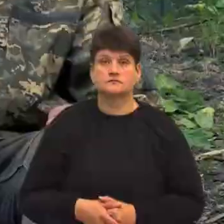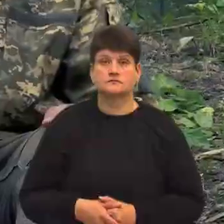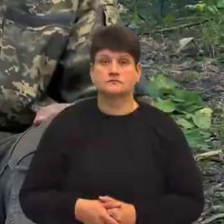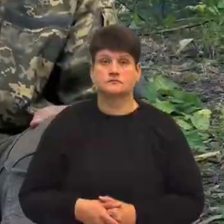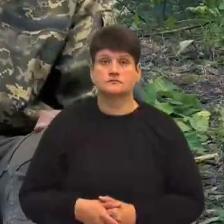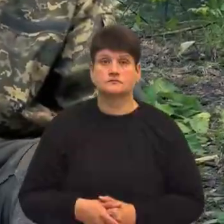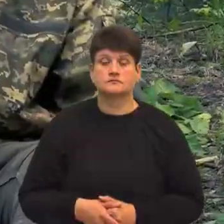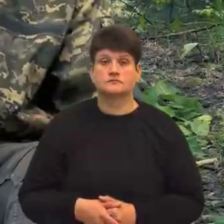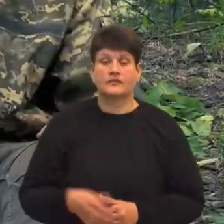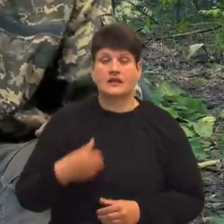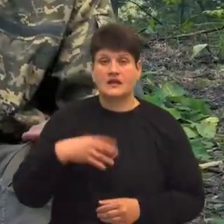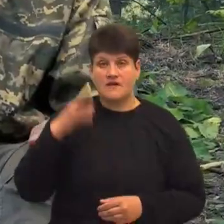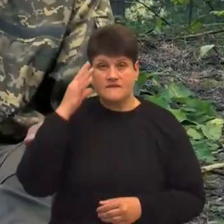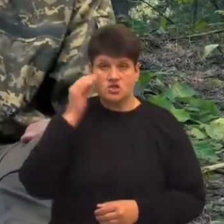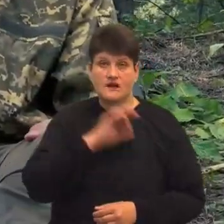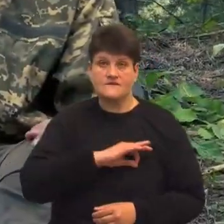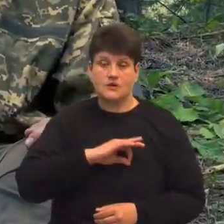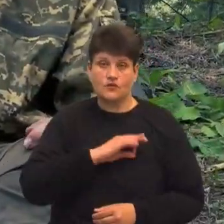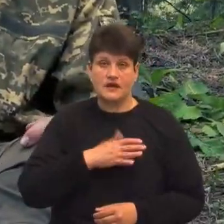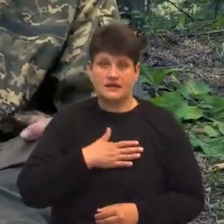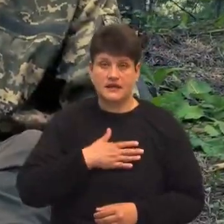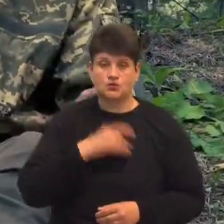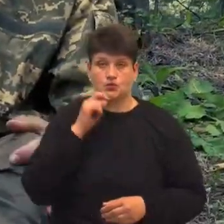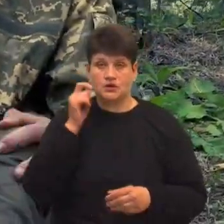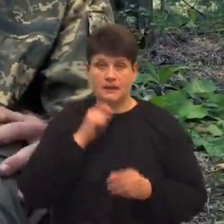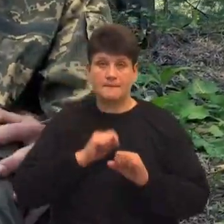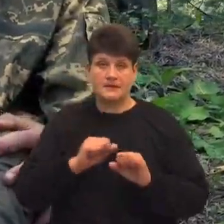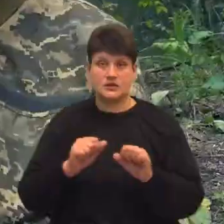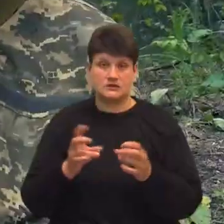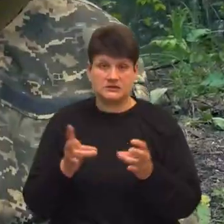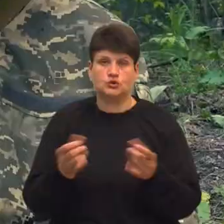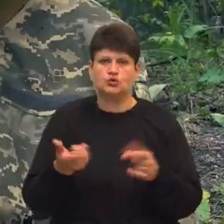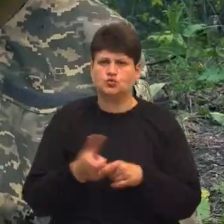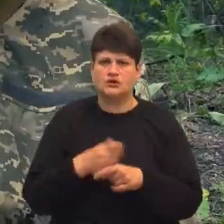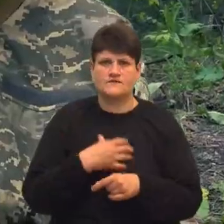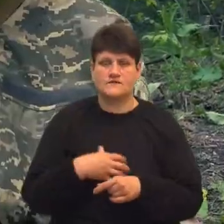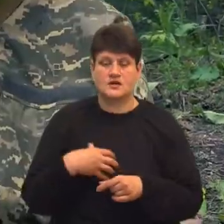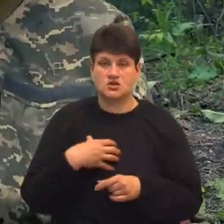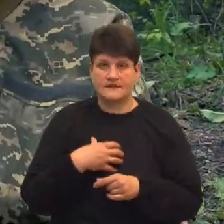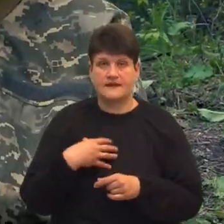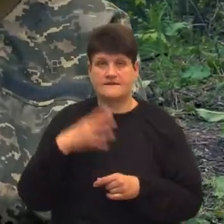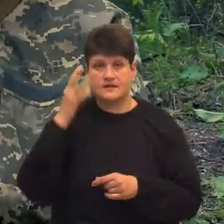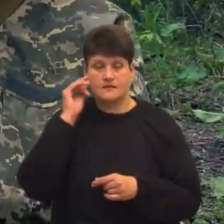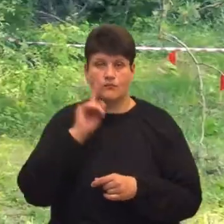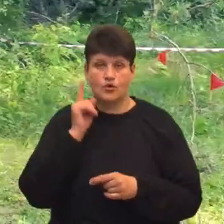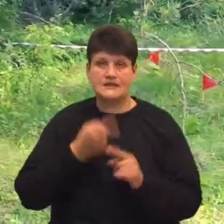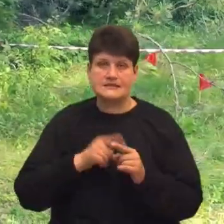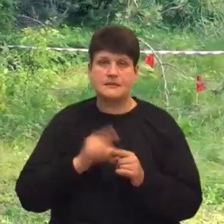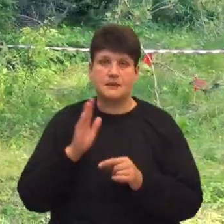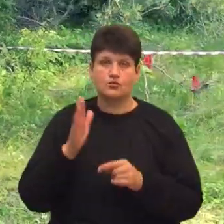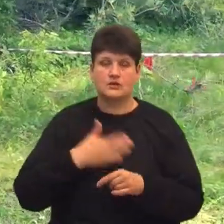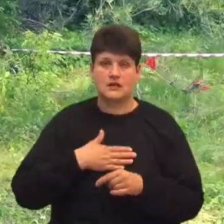Я вважаю, виховання в нашій країні патріотично і тому подібне дуже важливе. Я врахую молодь, це майбутнє нашої країни.